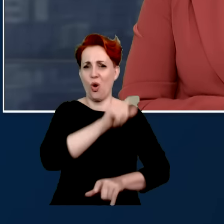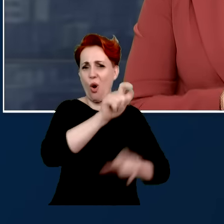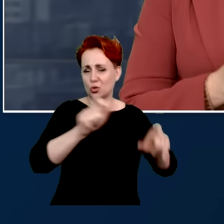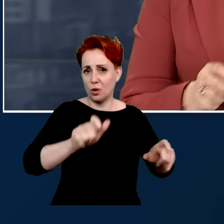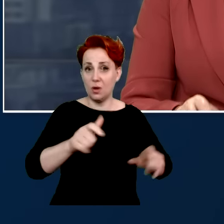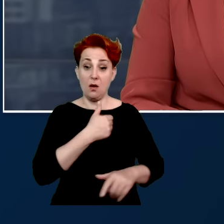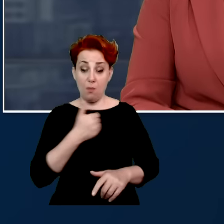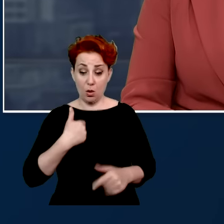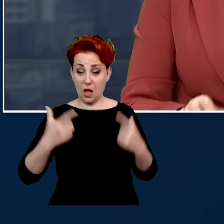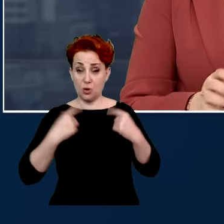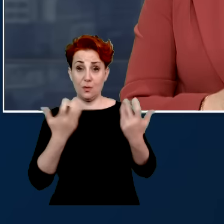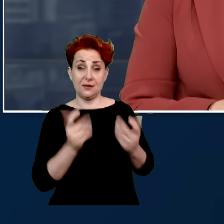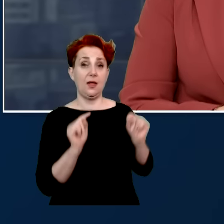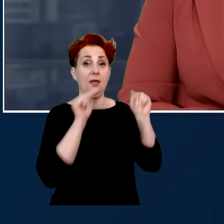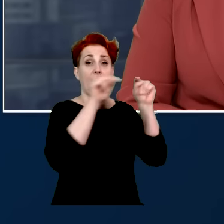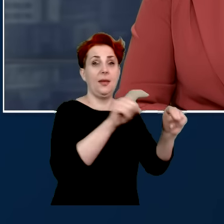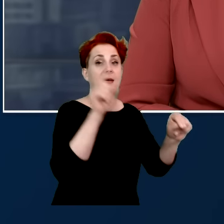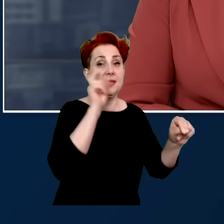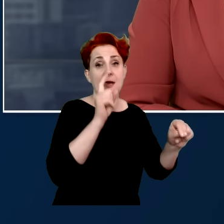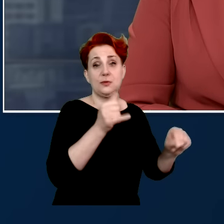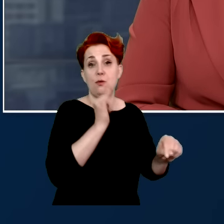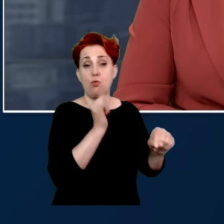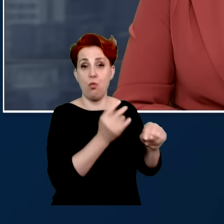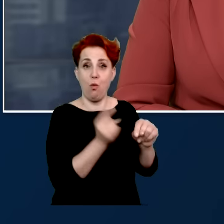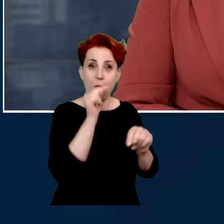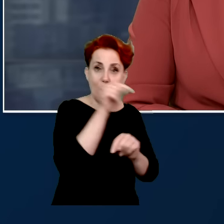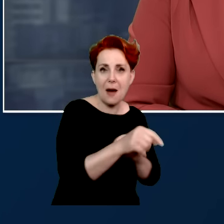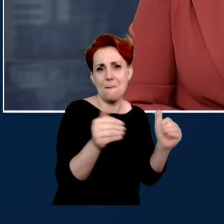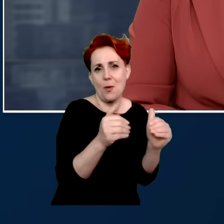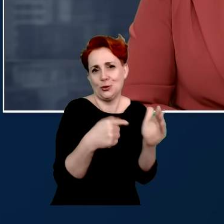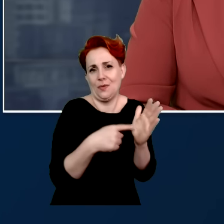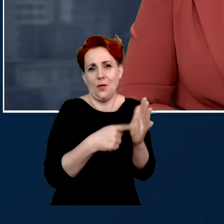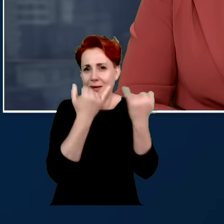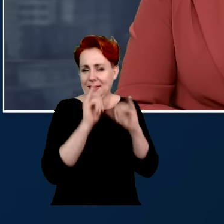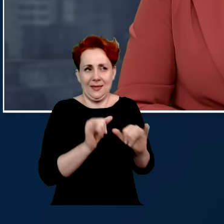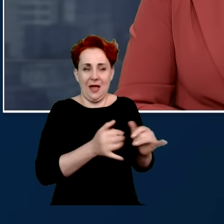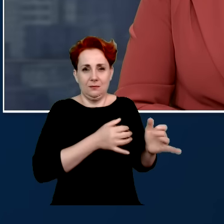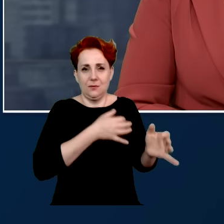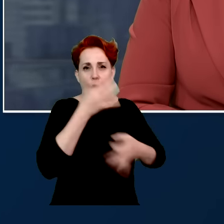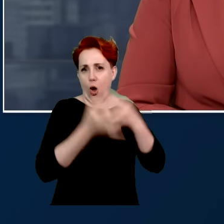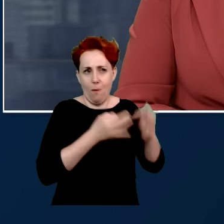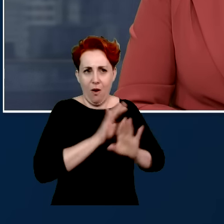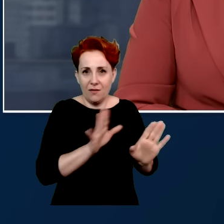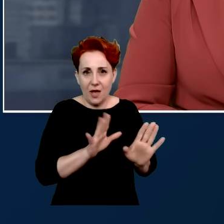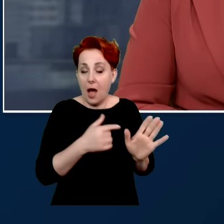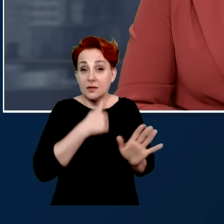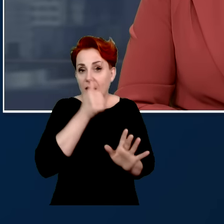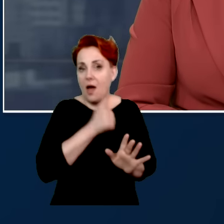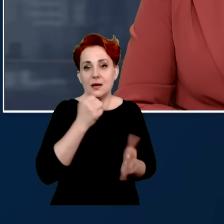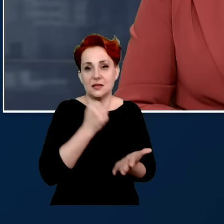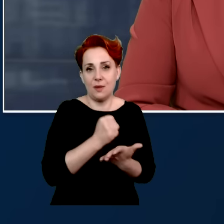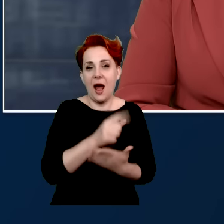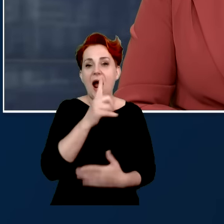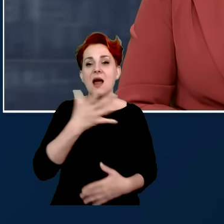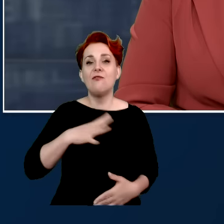Polski próbowali przedostać się do Niemiec. Być może to jest w ogóle jakaś zupełnie inna historia. Sprawa jest niesamowicie tajemnicza, ale warto